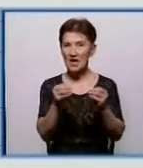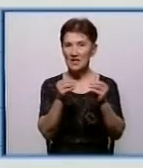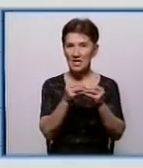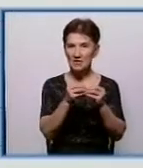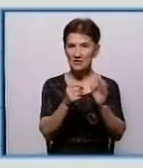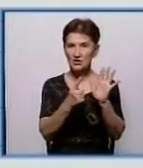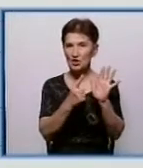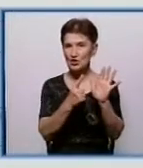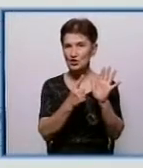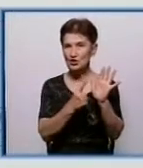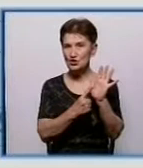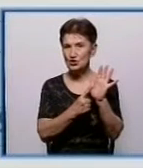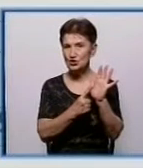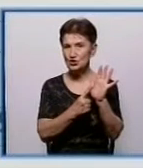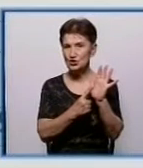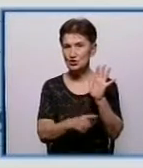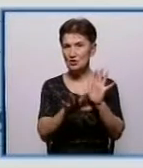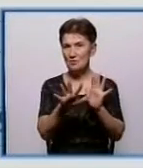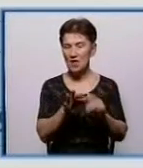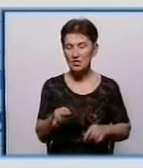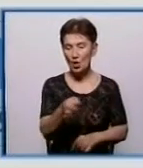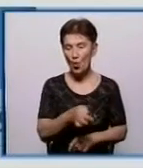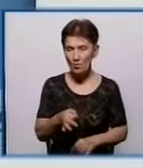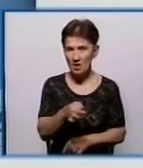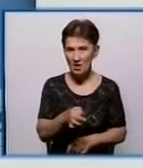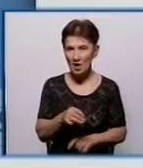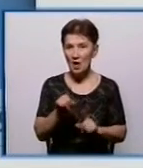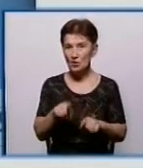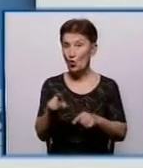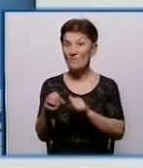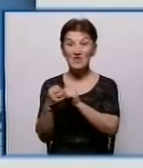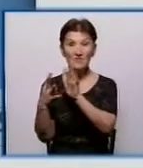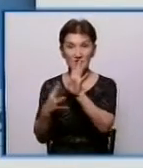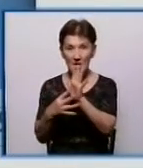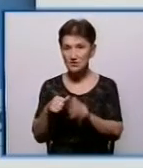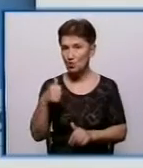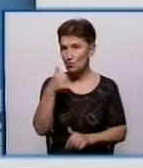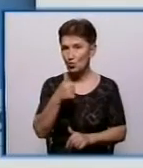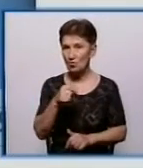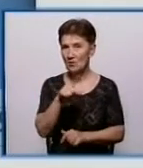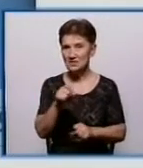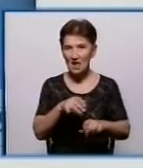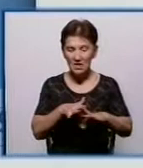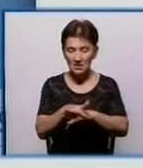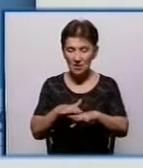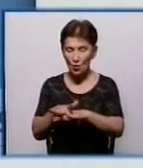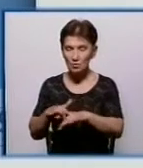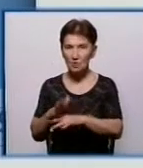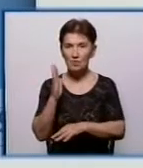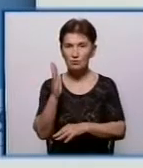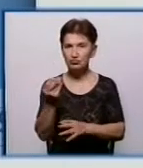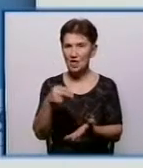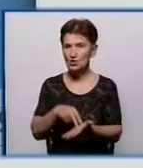копійок, то у 2019 році, зараз з рахунками централізоване водопостачання,